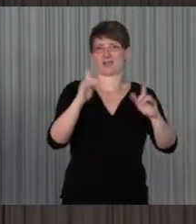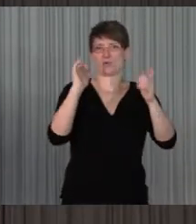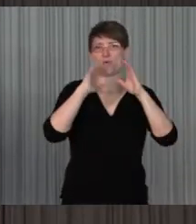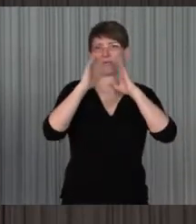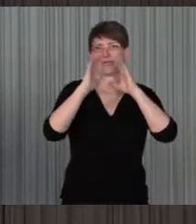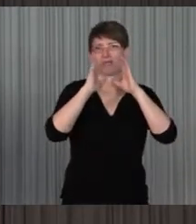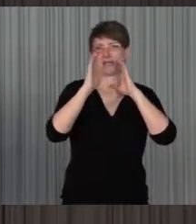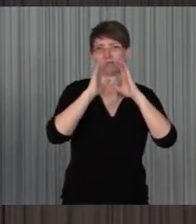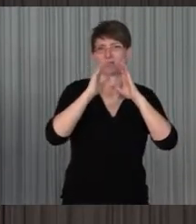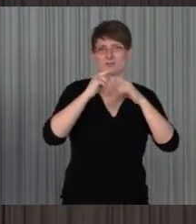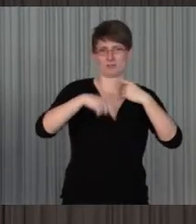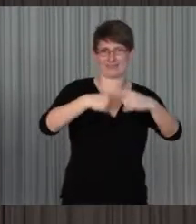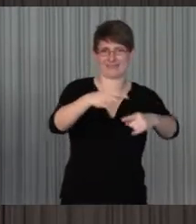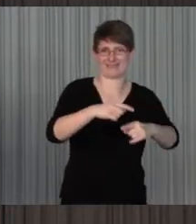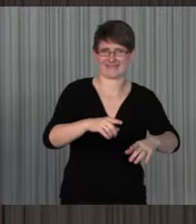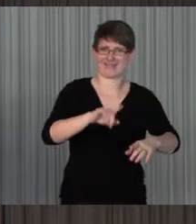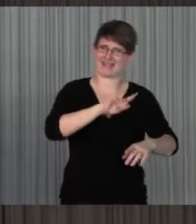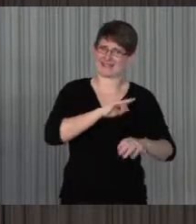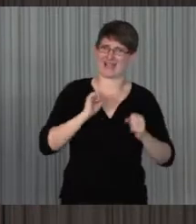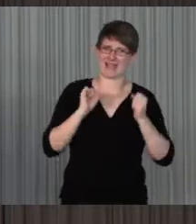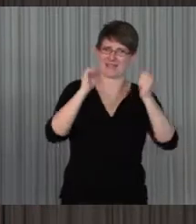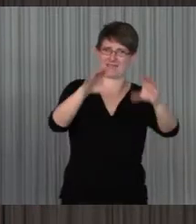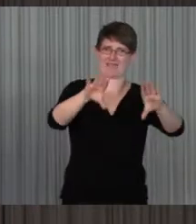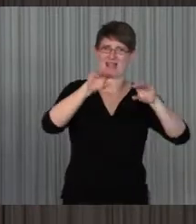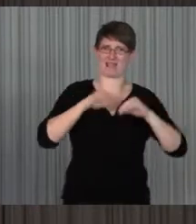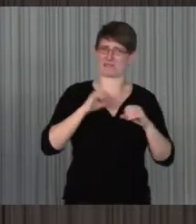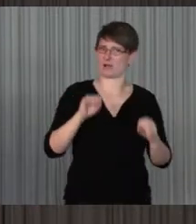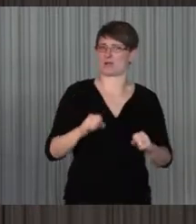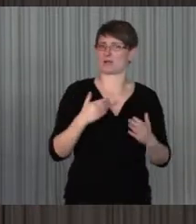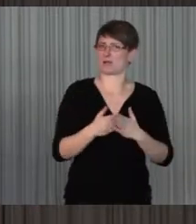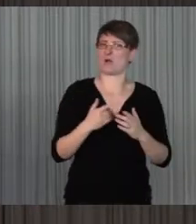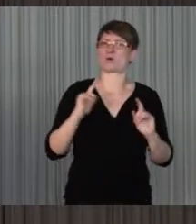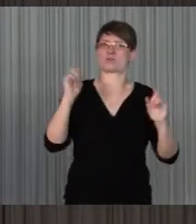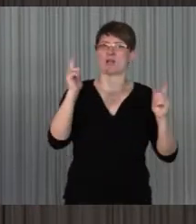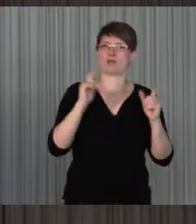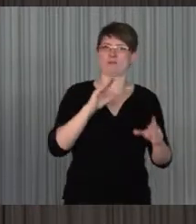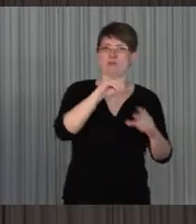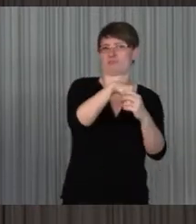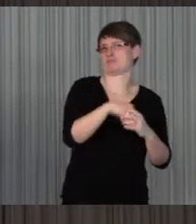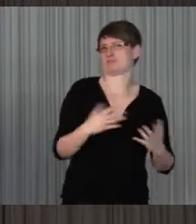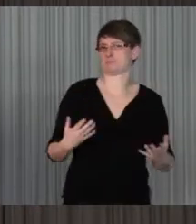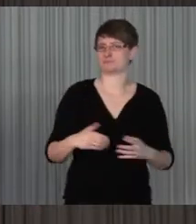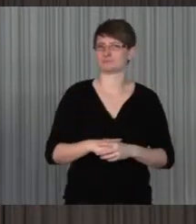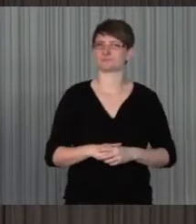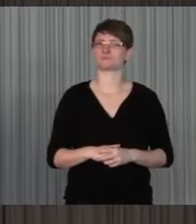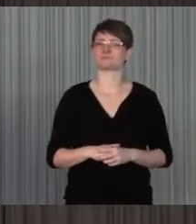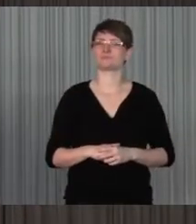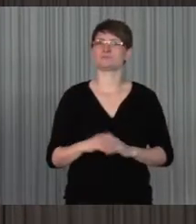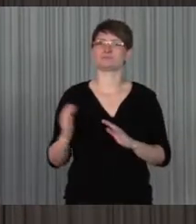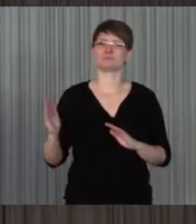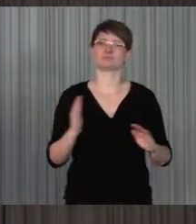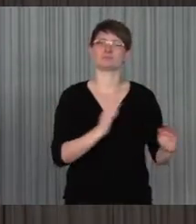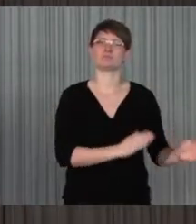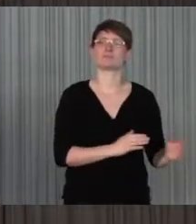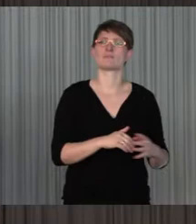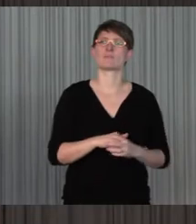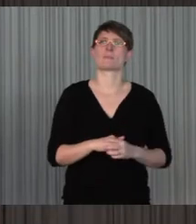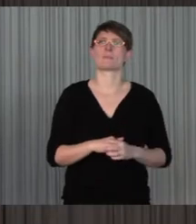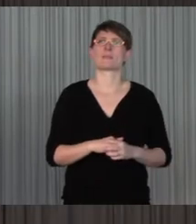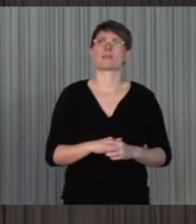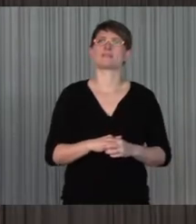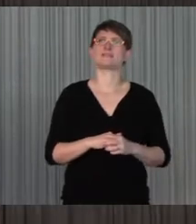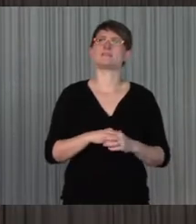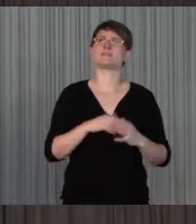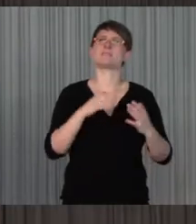Kommunikationsprozess. Ja, und wie nutzen Menschen mit Behinderung die Medien? Das habe ich ja quasi als Punkt